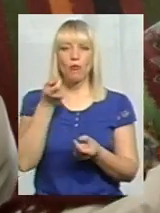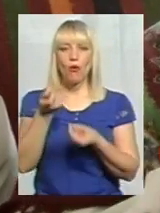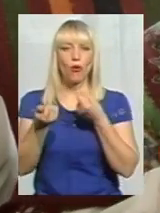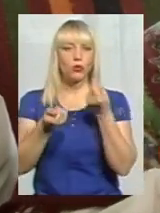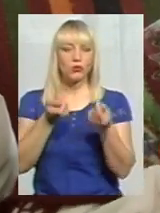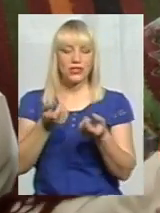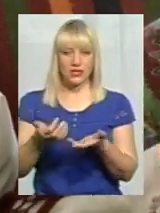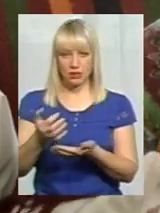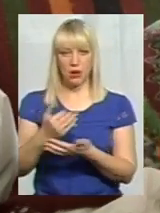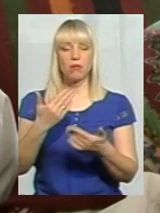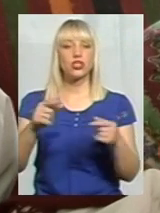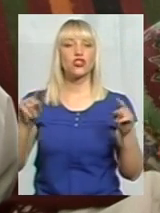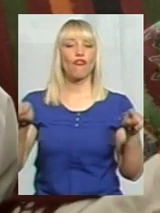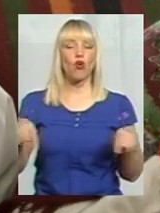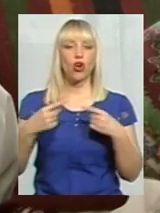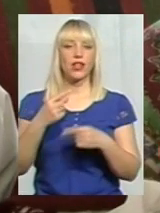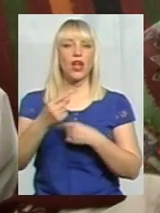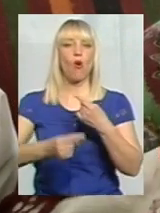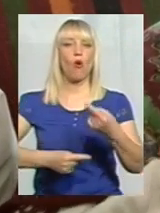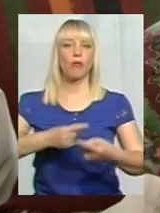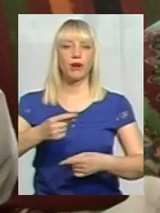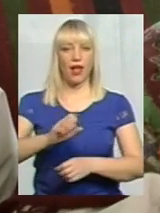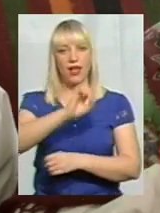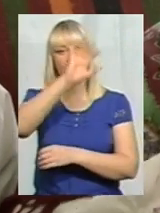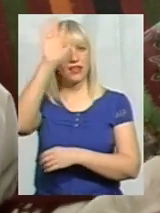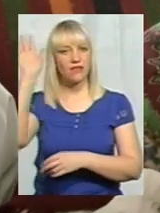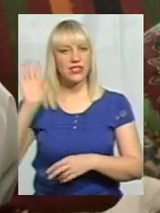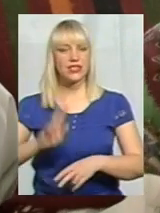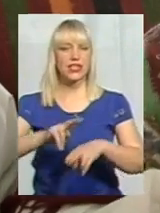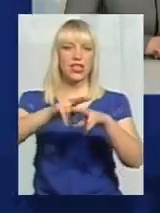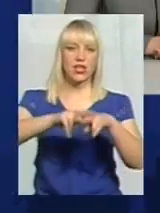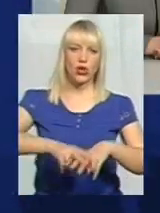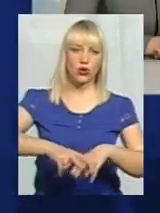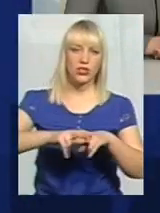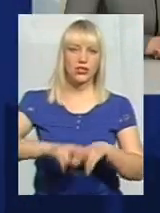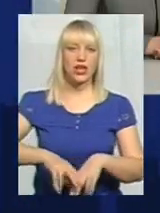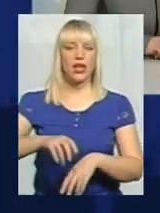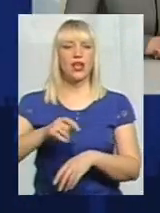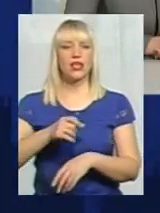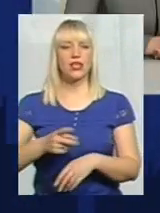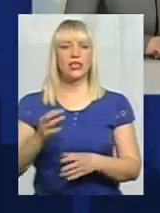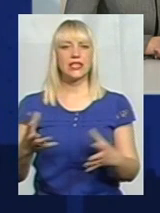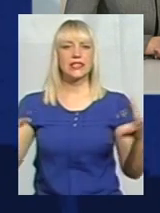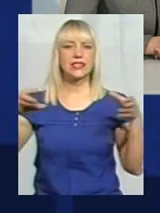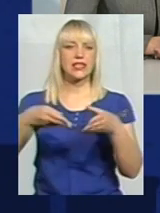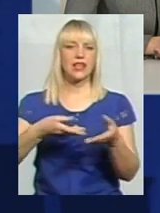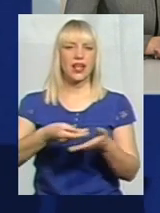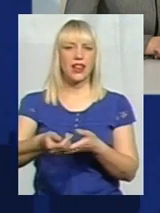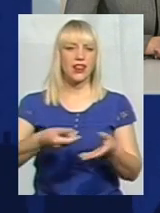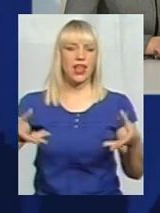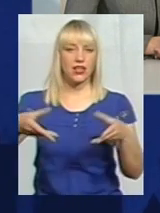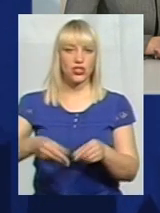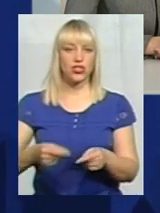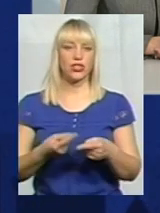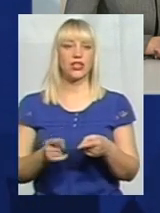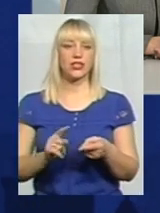обряди, відтворили обряди. І весілля, і христини, і пропій, і склащина. Це вже сільський клуб у